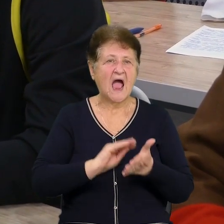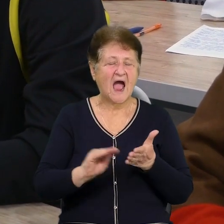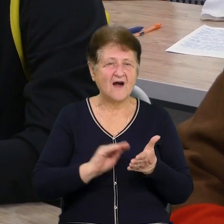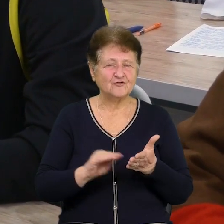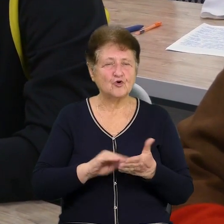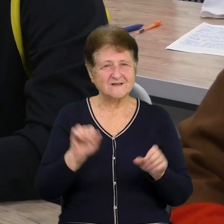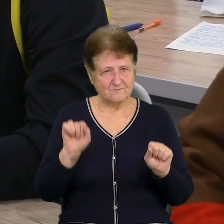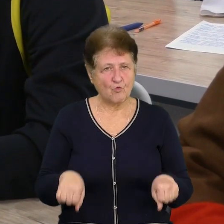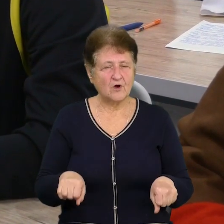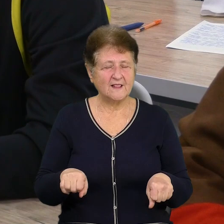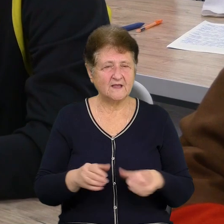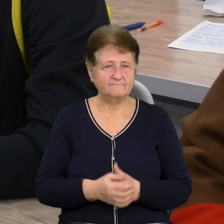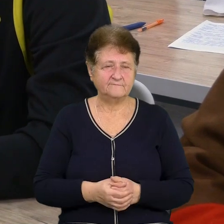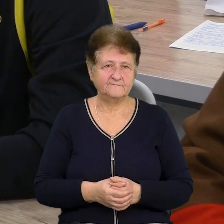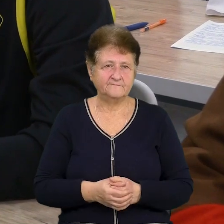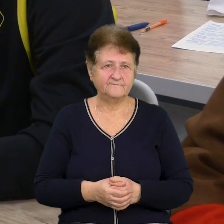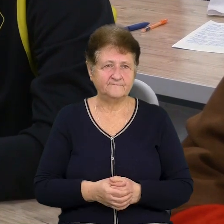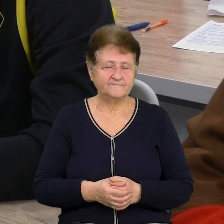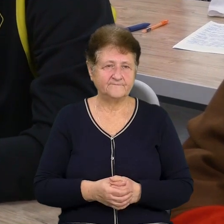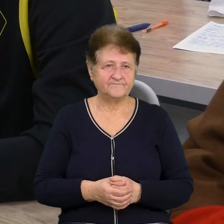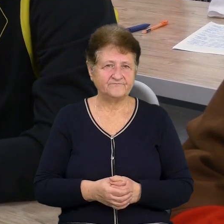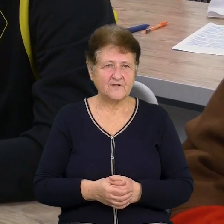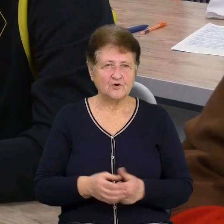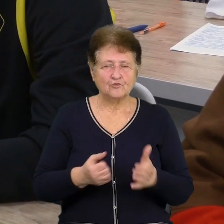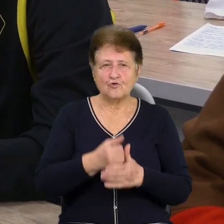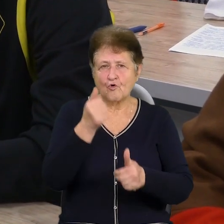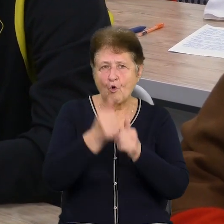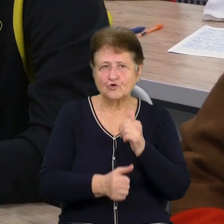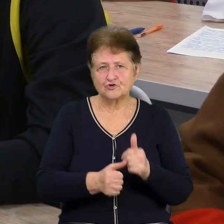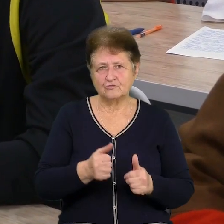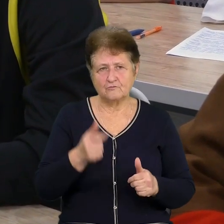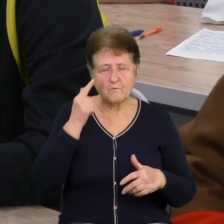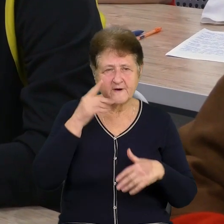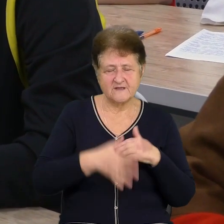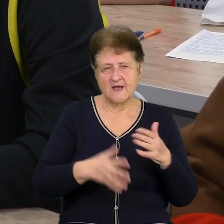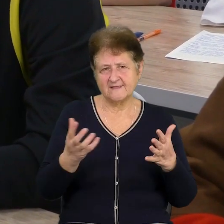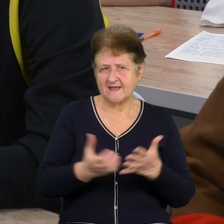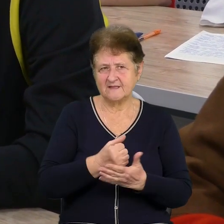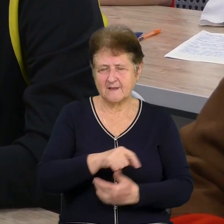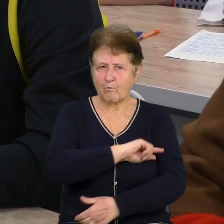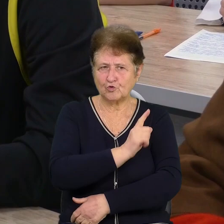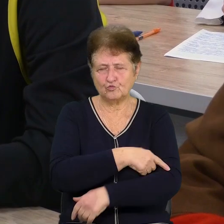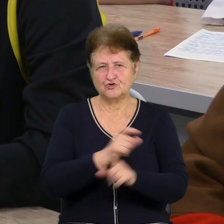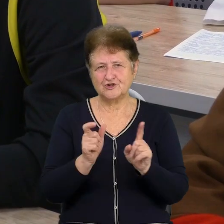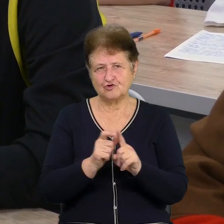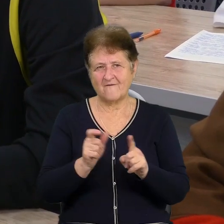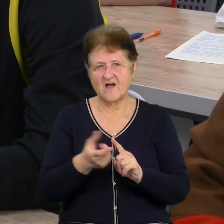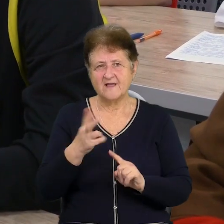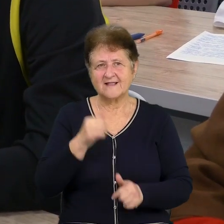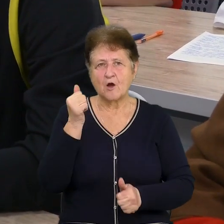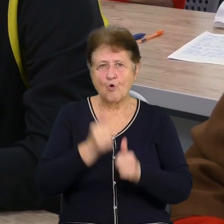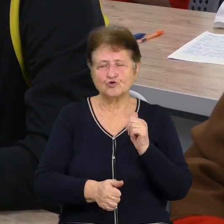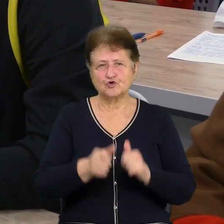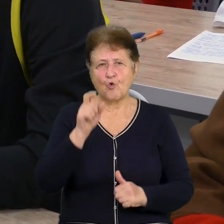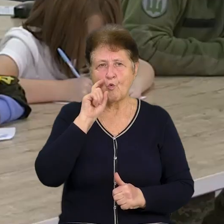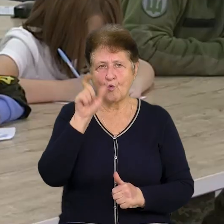змогли достукатися до кожного, знайти такі потужні слова дуже, які для кожного українця